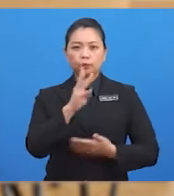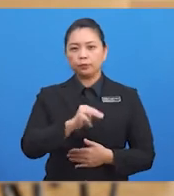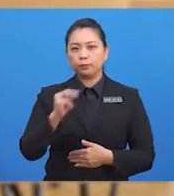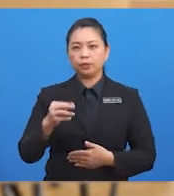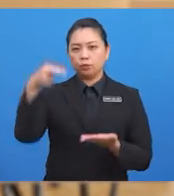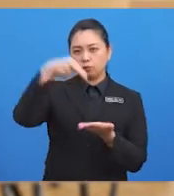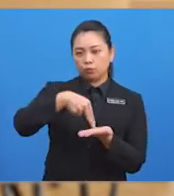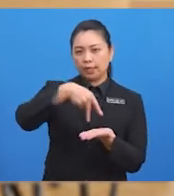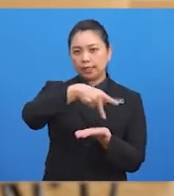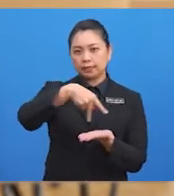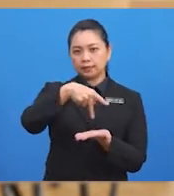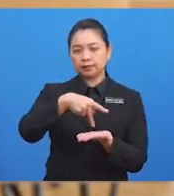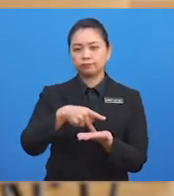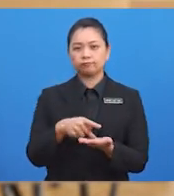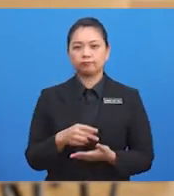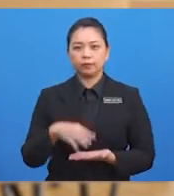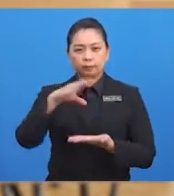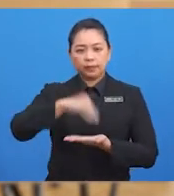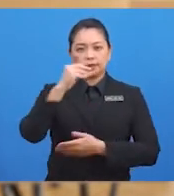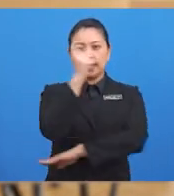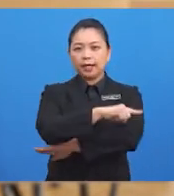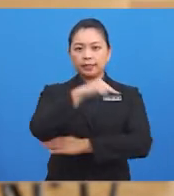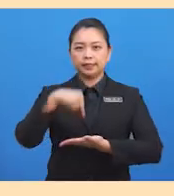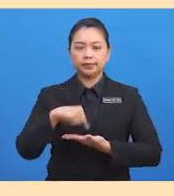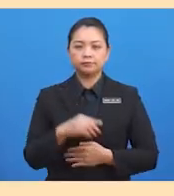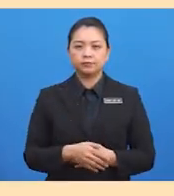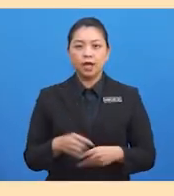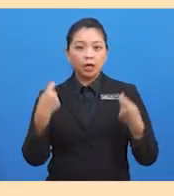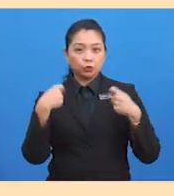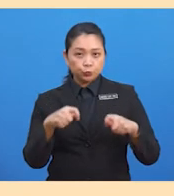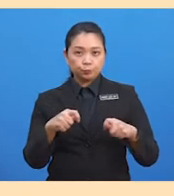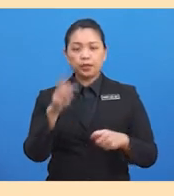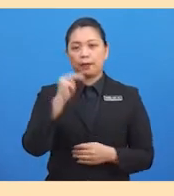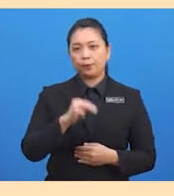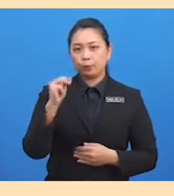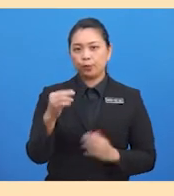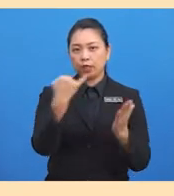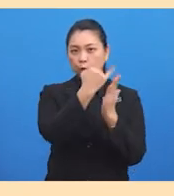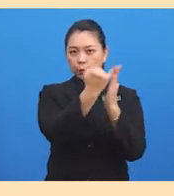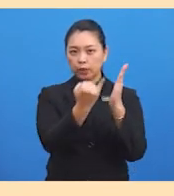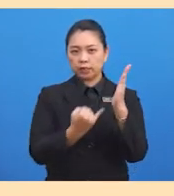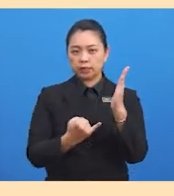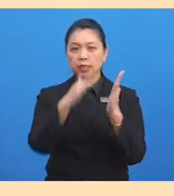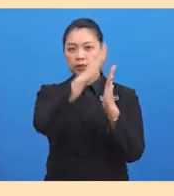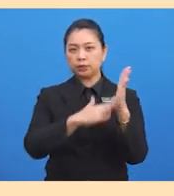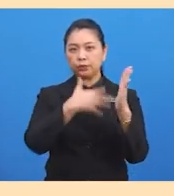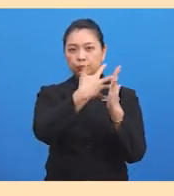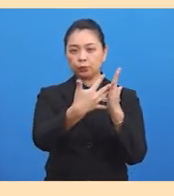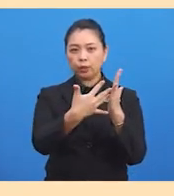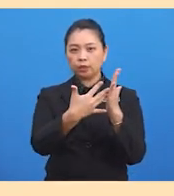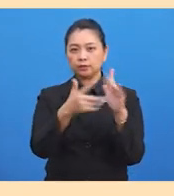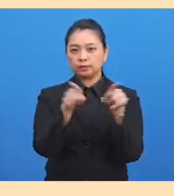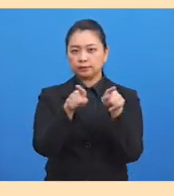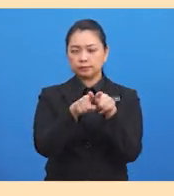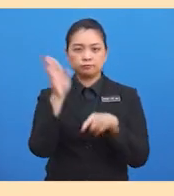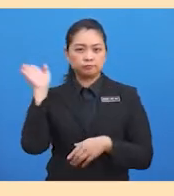mengulangkaji isi pelajaran hari ini. Cuba murid-murid melukis jadual maklumat yang